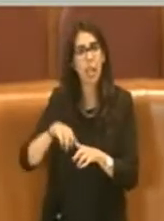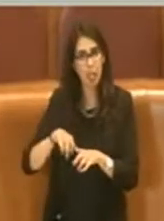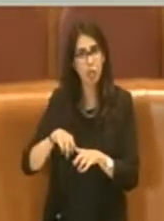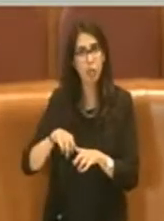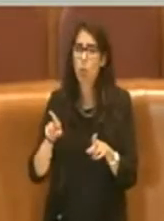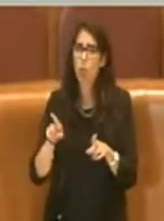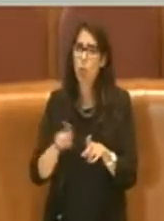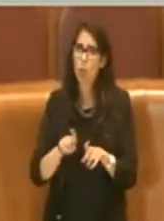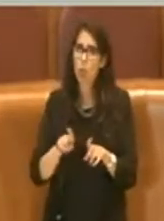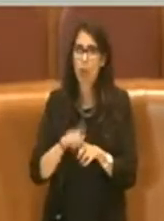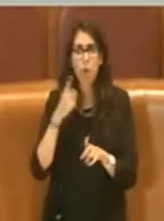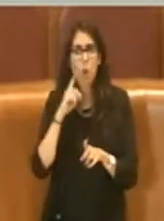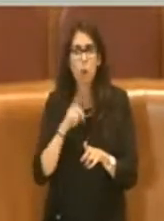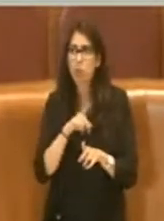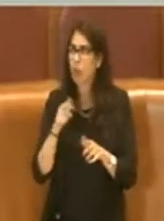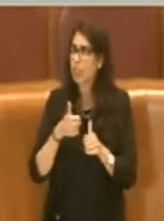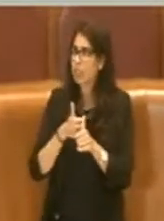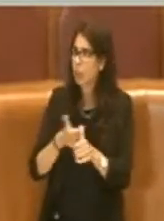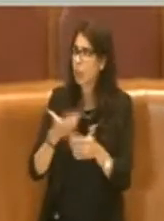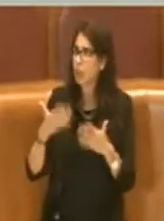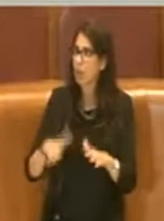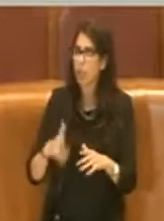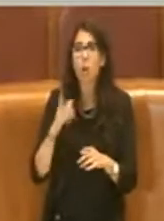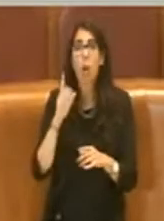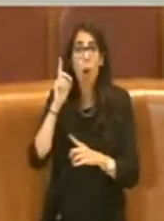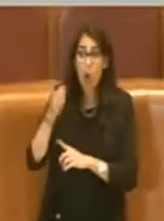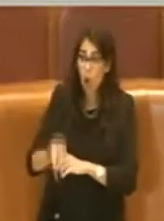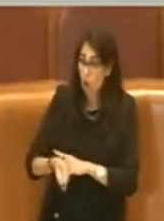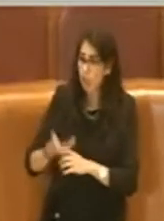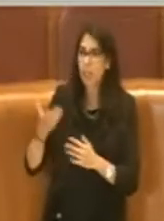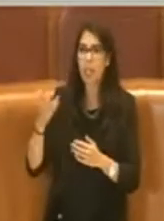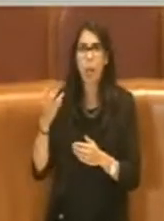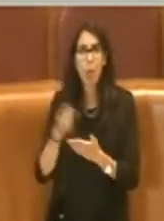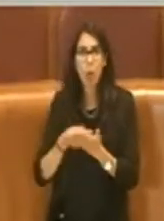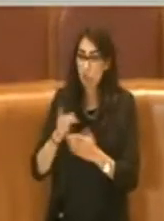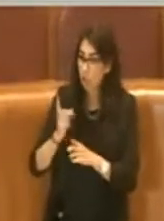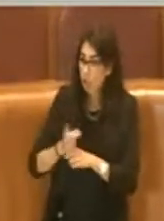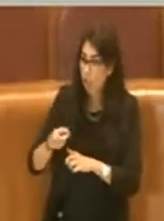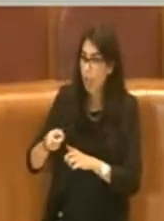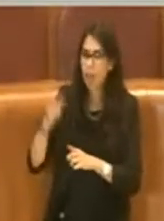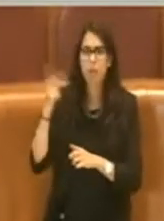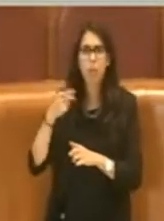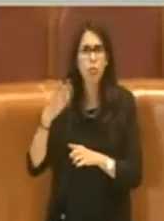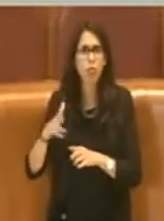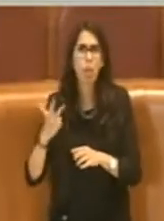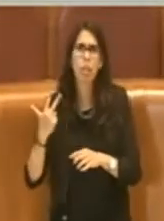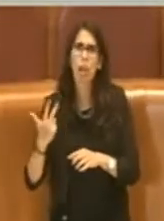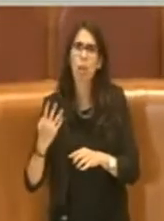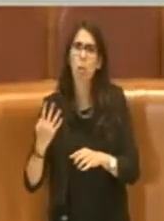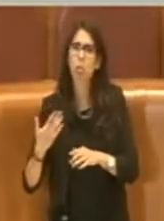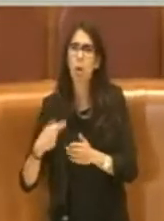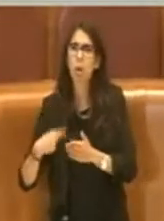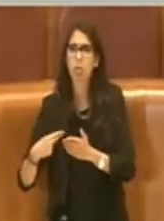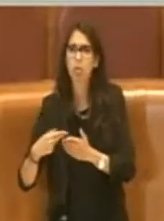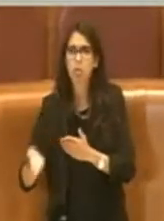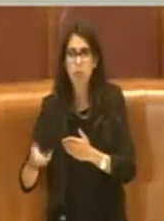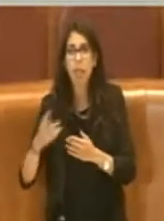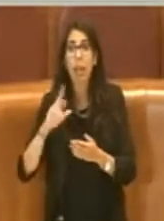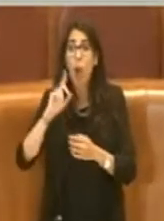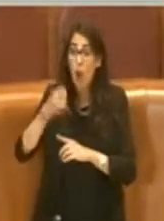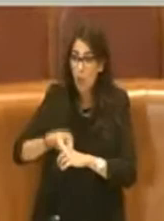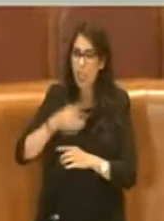sta ordinando di fare qualcosa un progetto che si sta portando avanti da 3-4 anni, per fare l'ordinanza così almeno diventa tu il merito